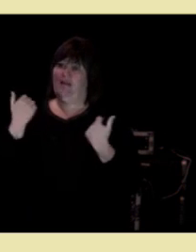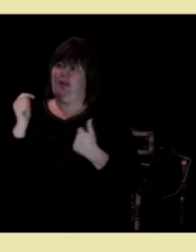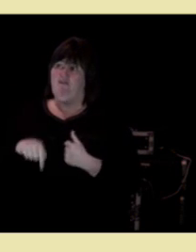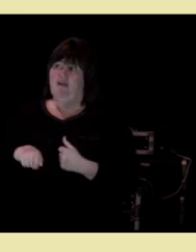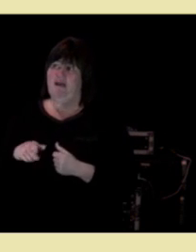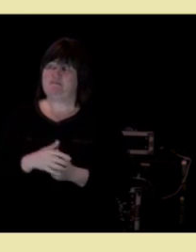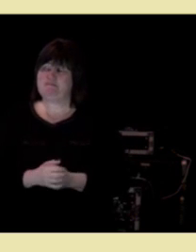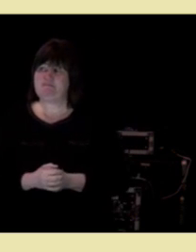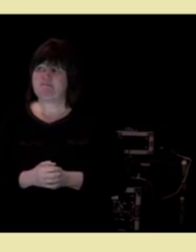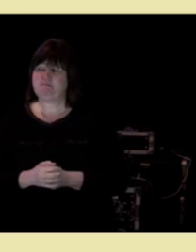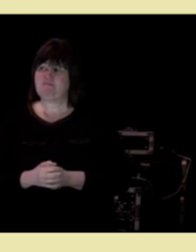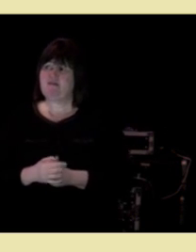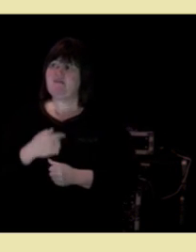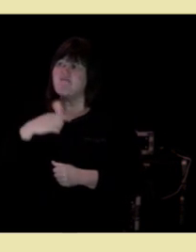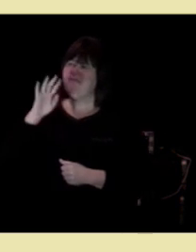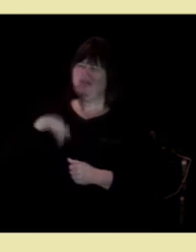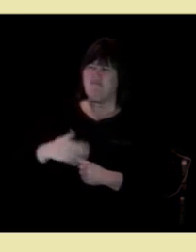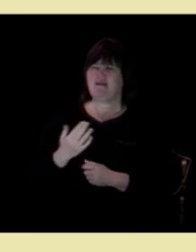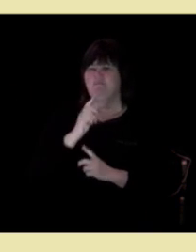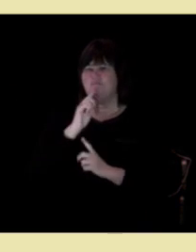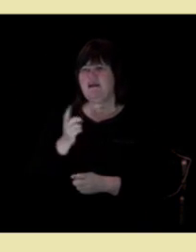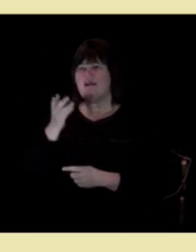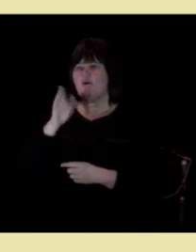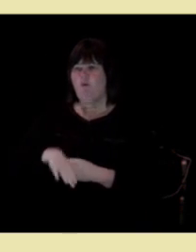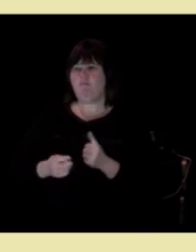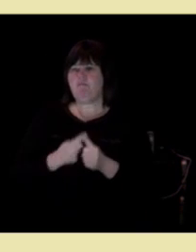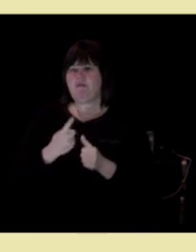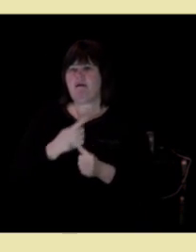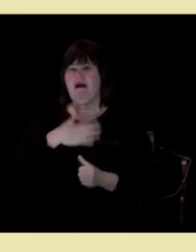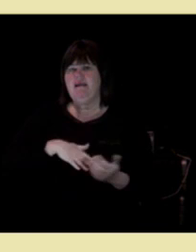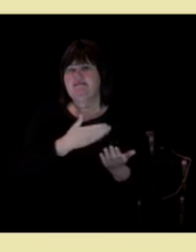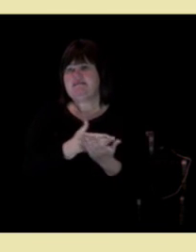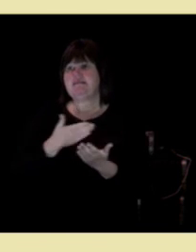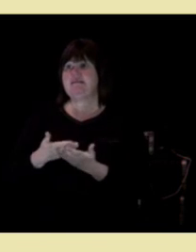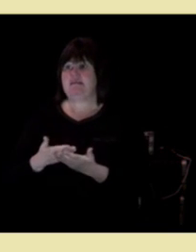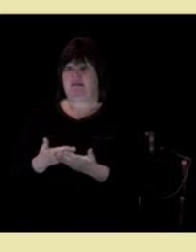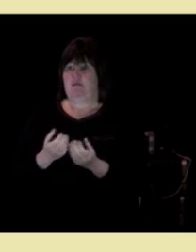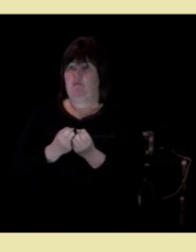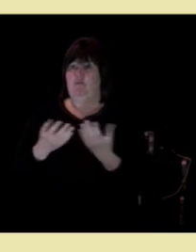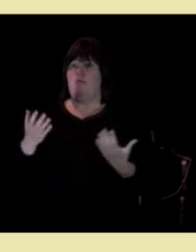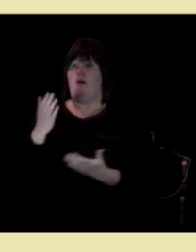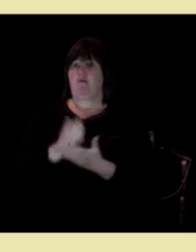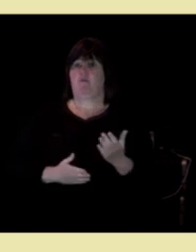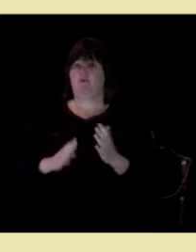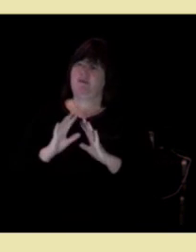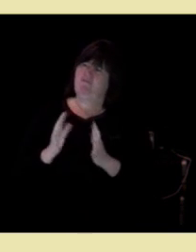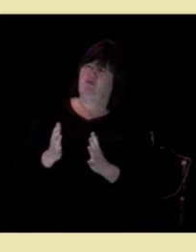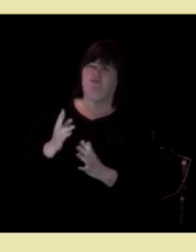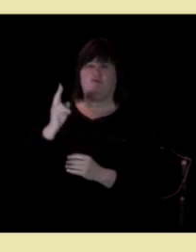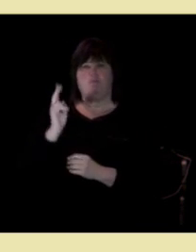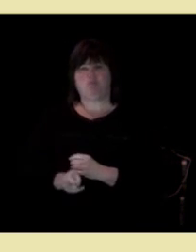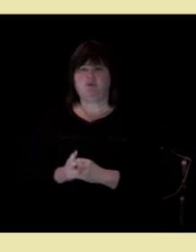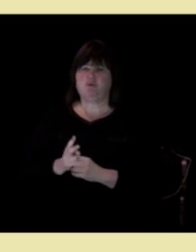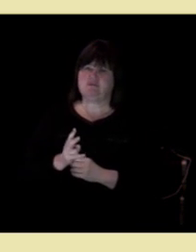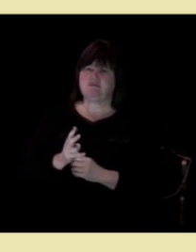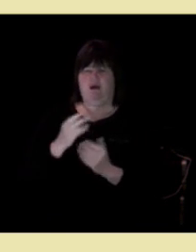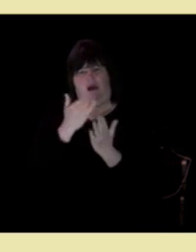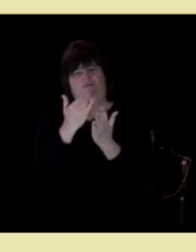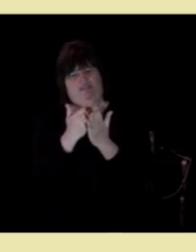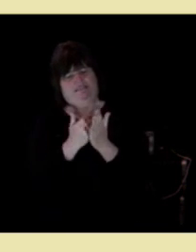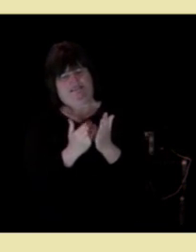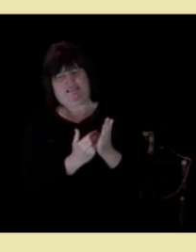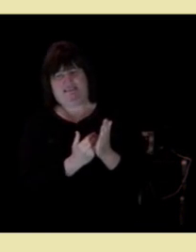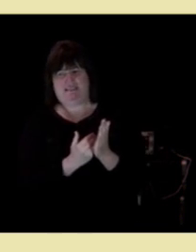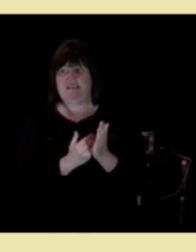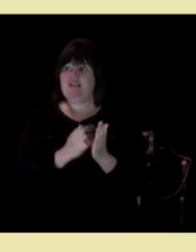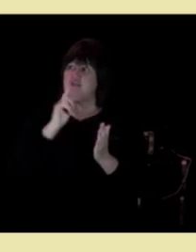For jeg vet jo at denne meldingen om primærhelsetjeneste det er en på mange måter en form for bruksanvisning. Og så vet jeg at det er jeg og